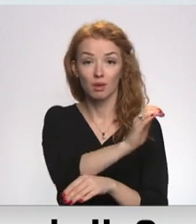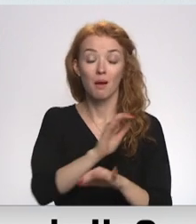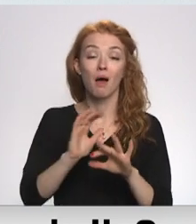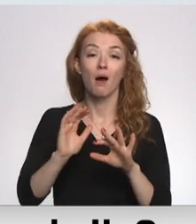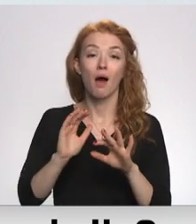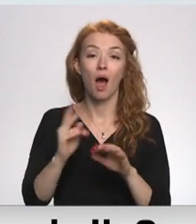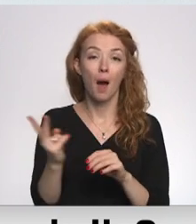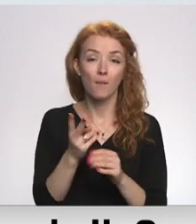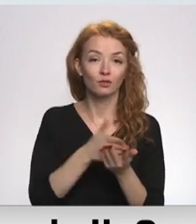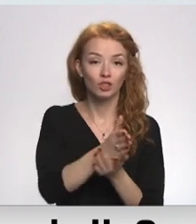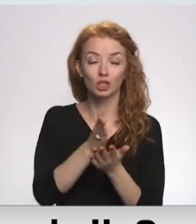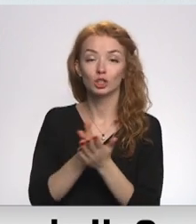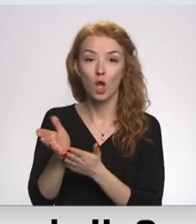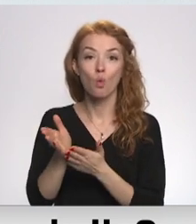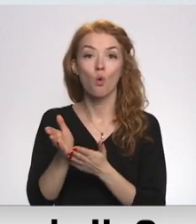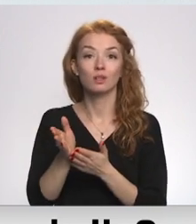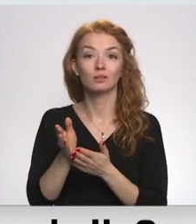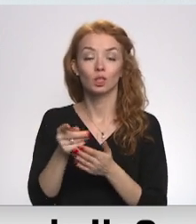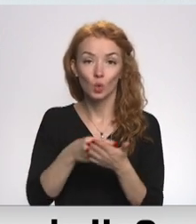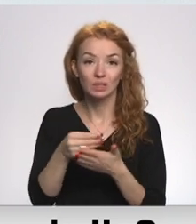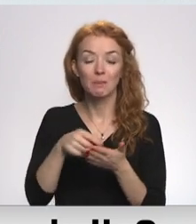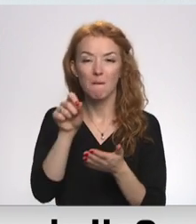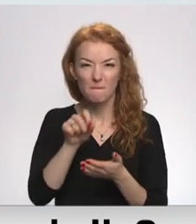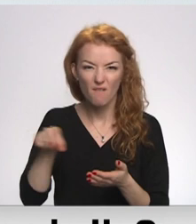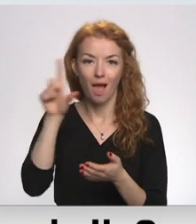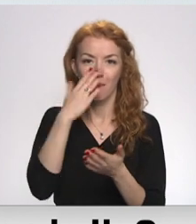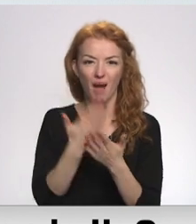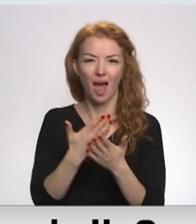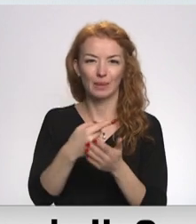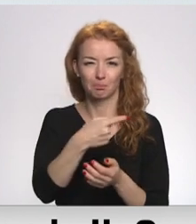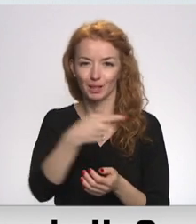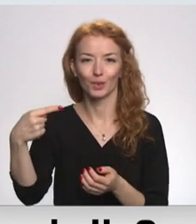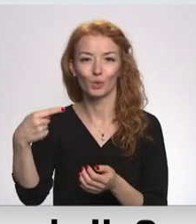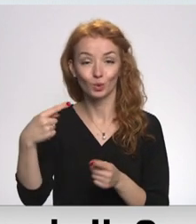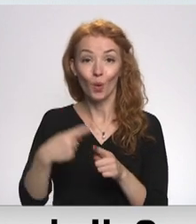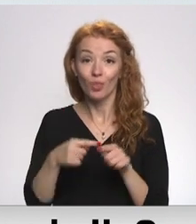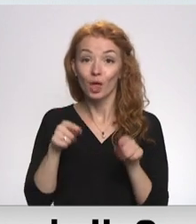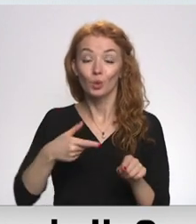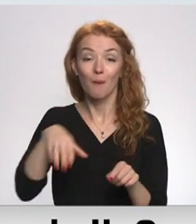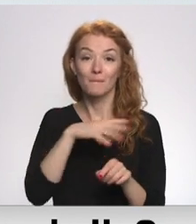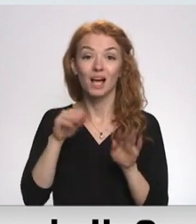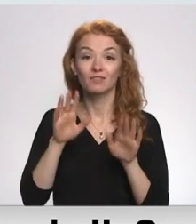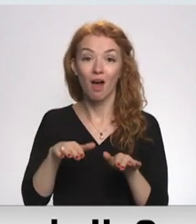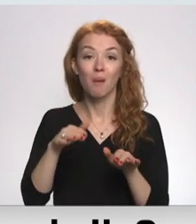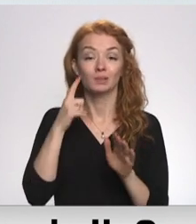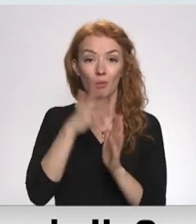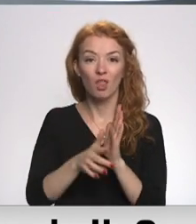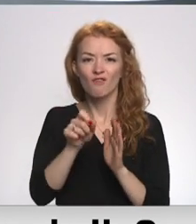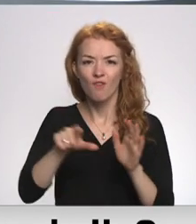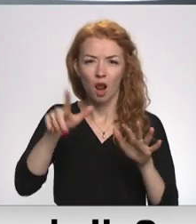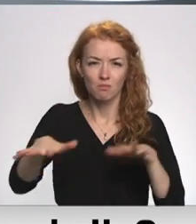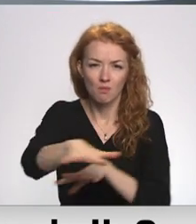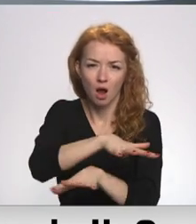uz komandu vadību pat vēl vairāk ir parādījis tos trūkumus. Līdz ar to, tas, ko mēs varam reitināties, būs vairāk masas.